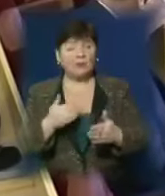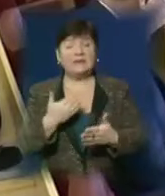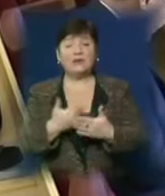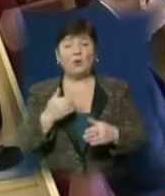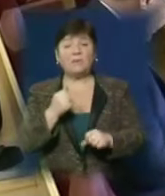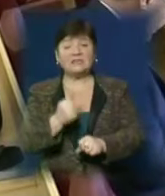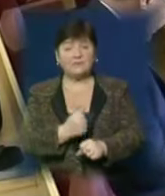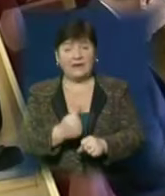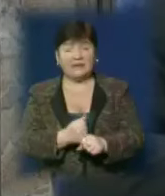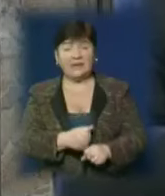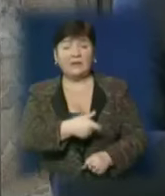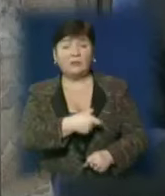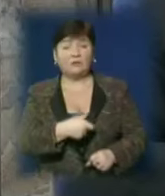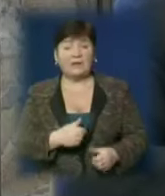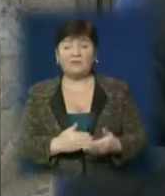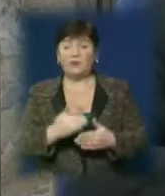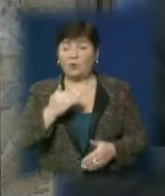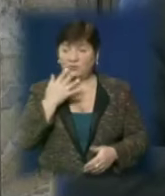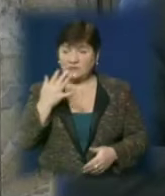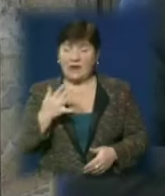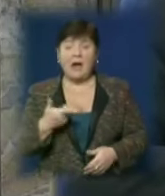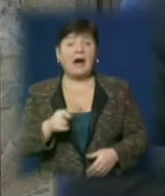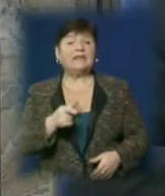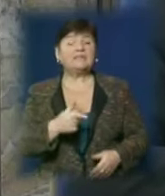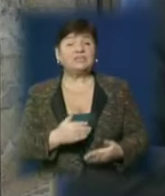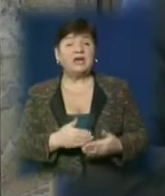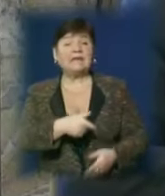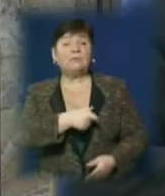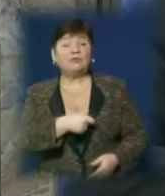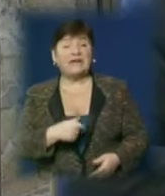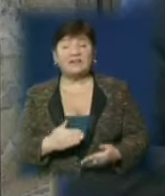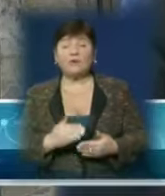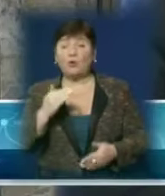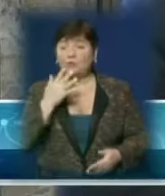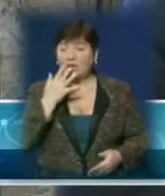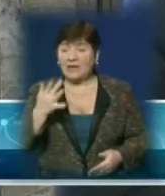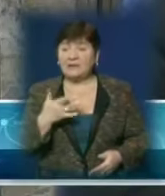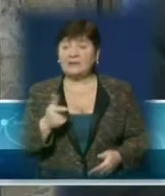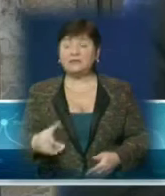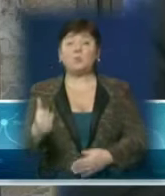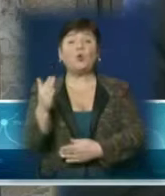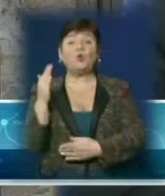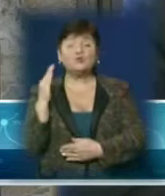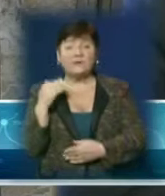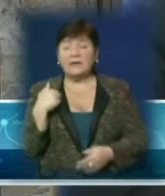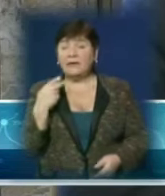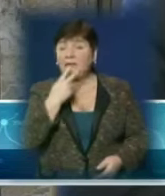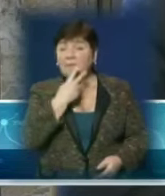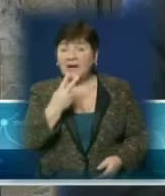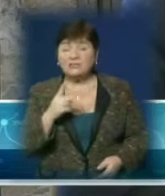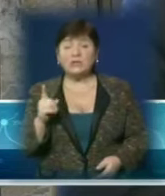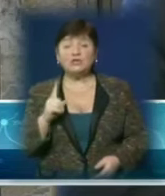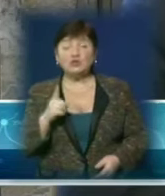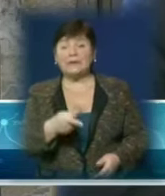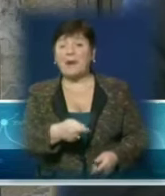депутатів Верховної Ради. А де ж наші депутати Верховної Ради, які всі проголосували, що не бачили, що не